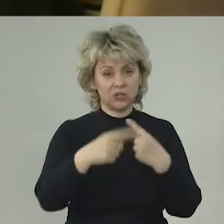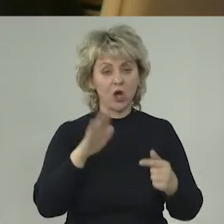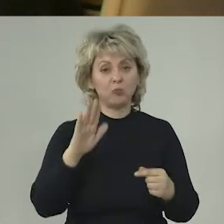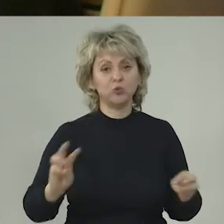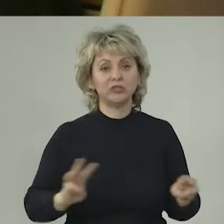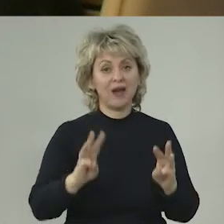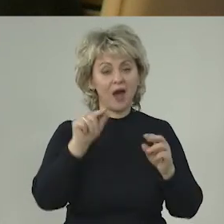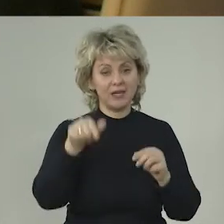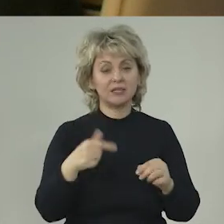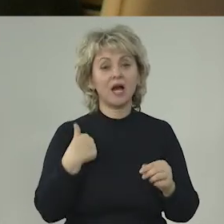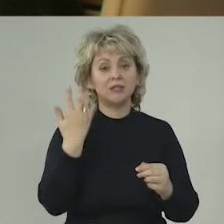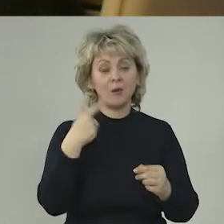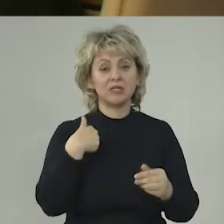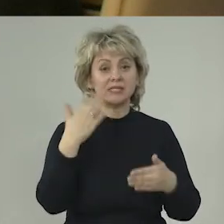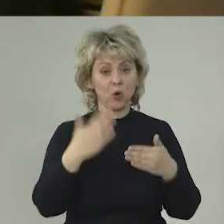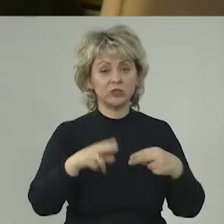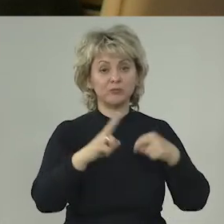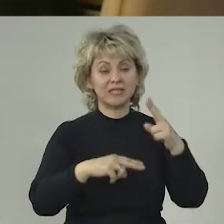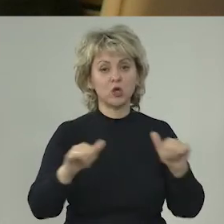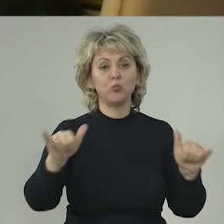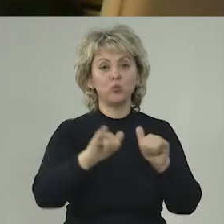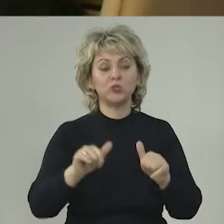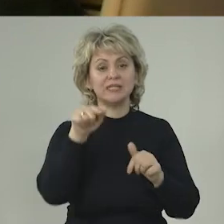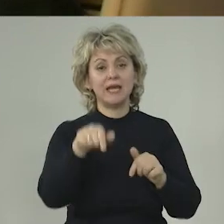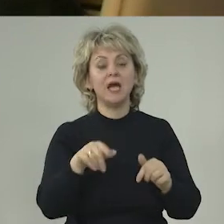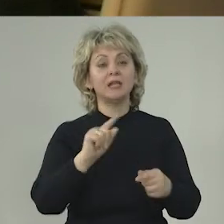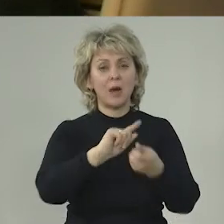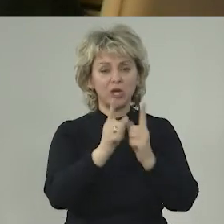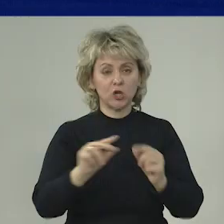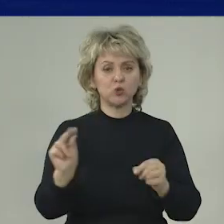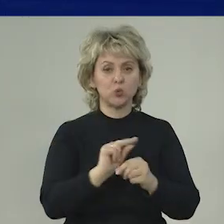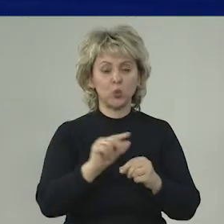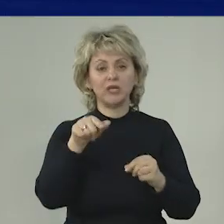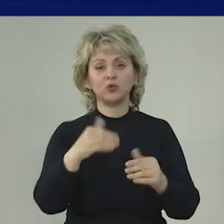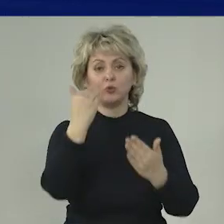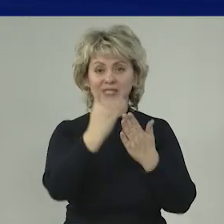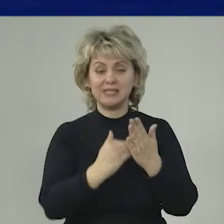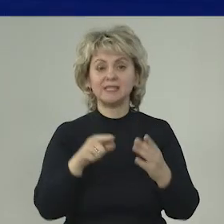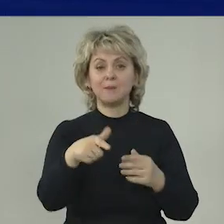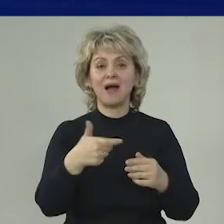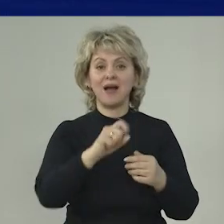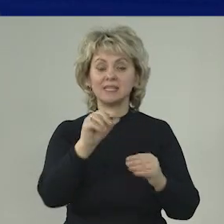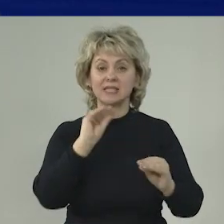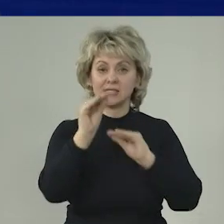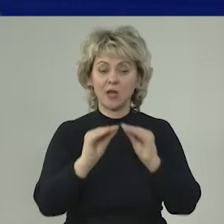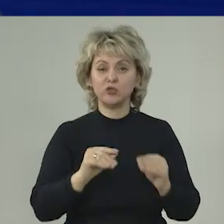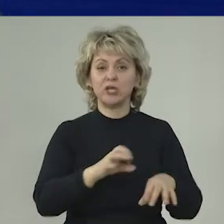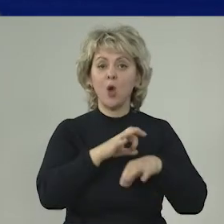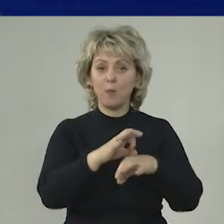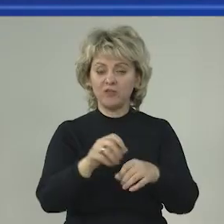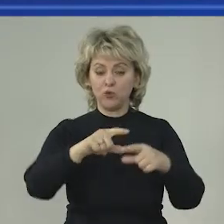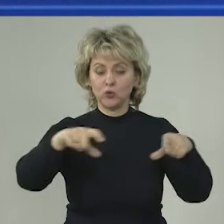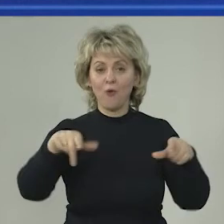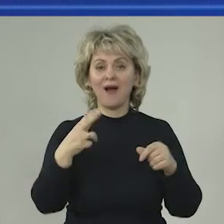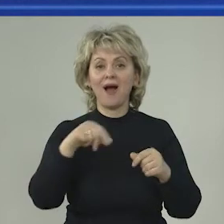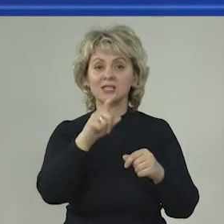всегда, когда мы завершим строительство музея. Мы там как раз реконструируем систему газоснабжения, подводку газа, когда